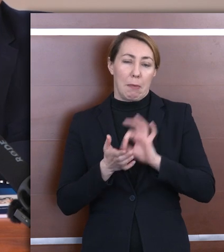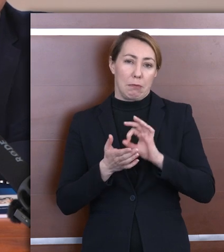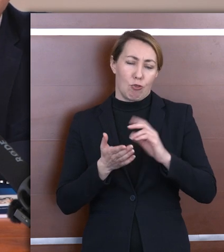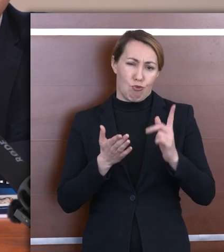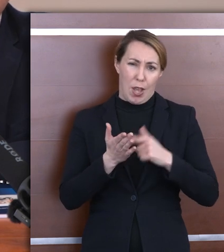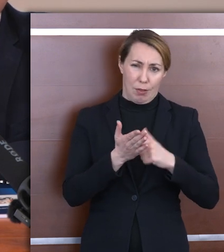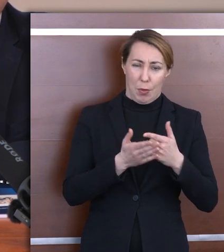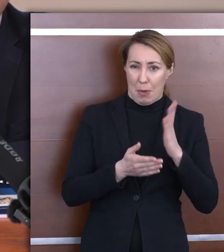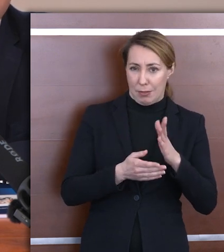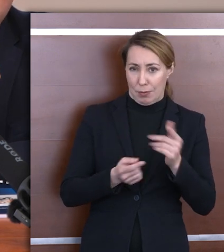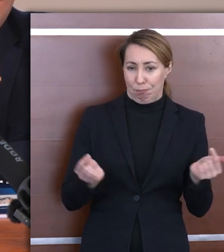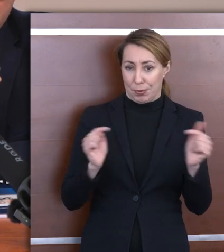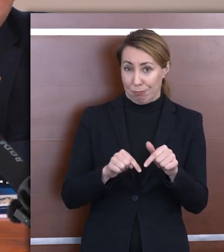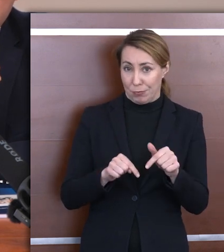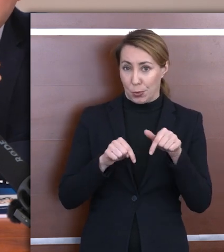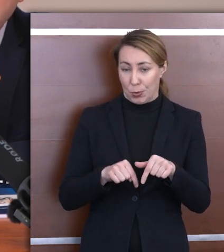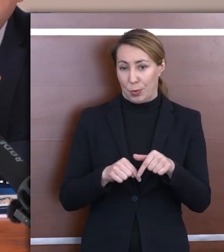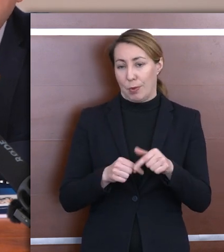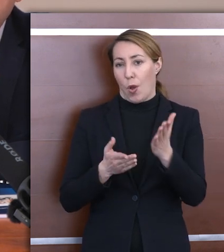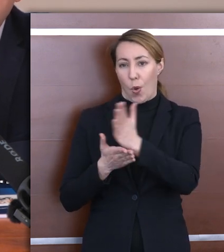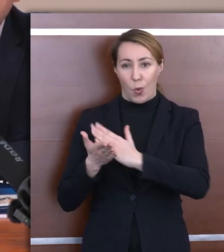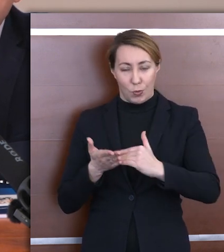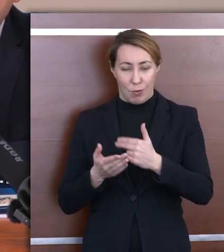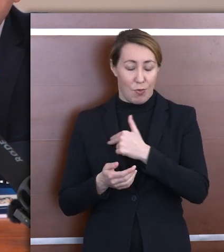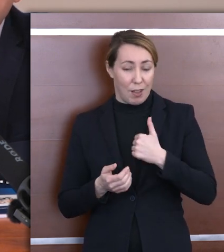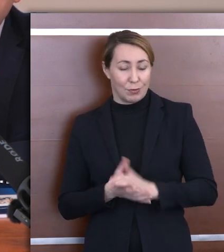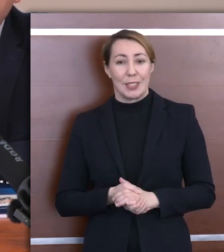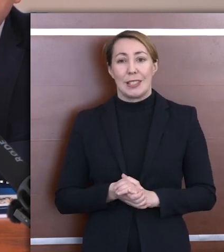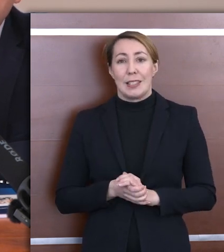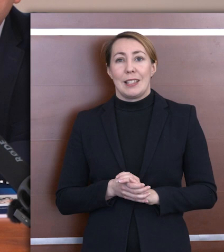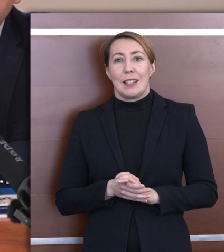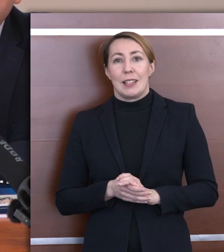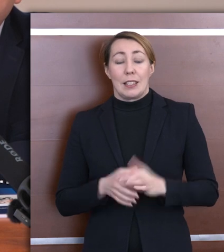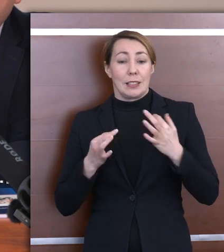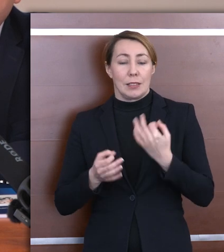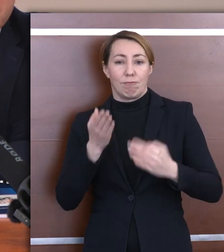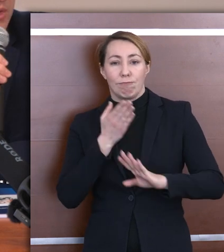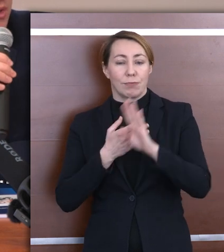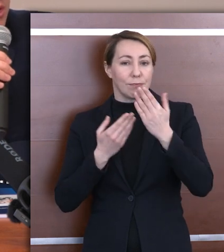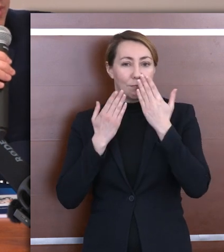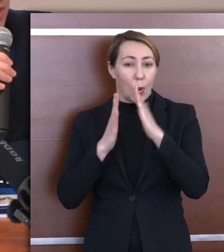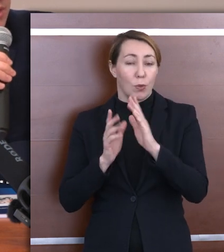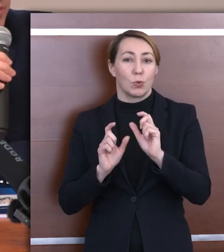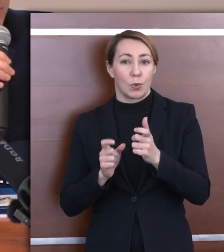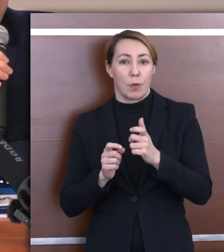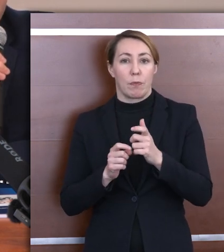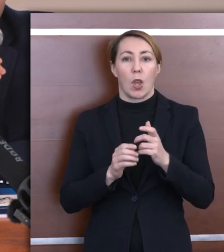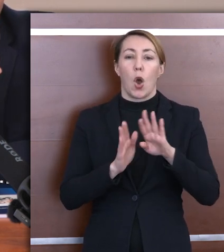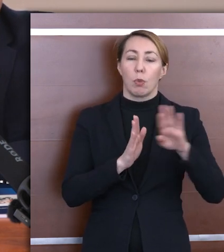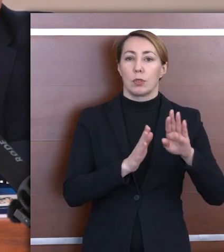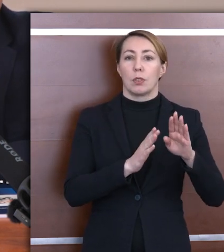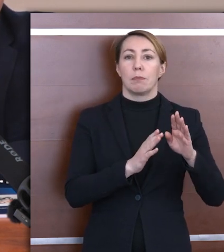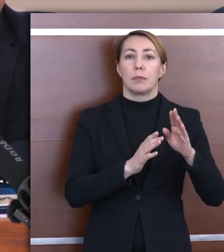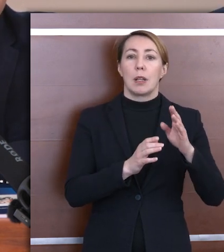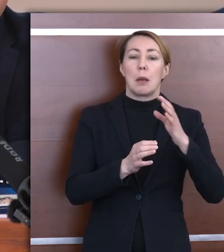spłynnością wizyt w delegaturze. Dzisiaj Państwu zaprezentujemy, oprócz rzeczywiście tej części pytań, gdzie powiemy o pewnych